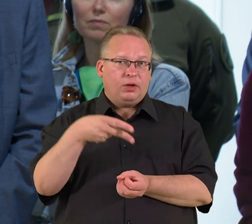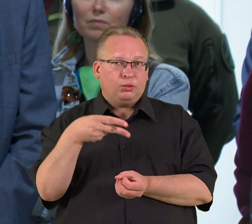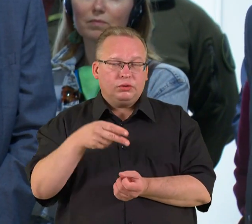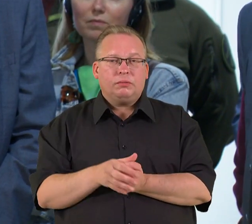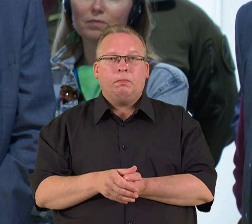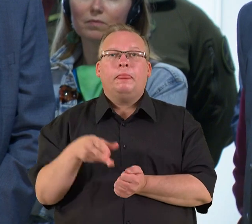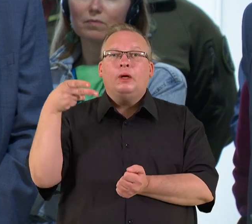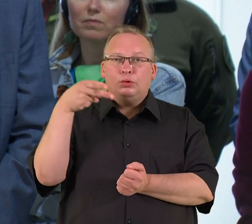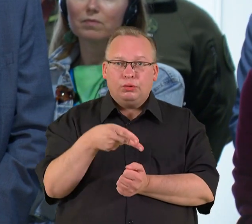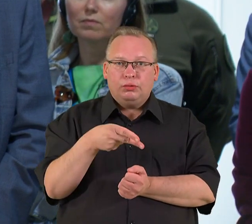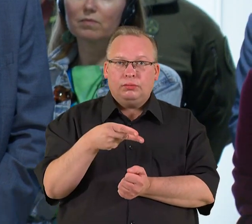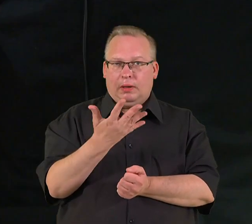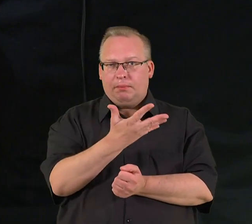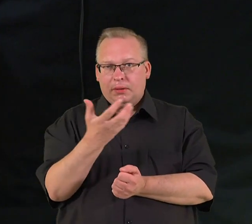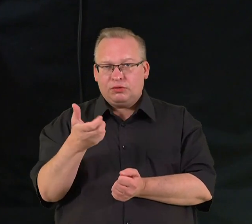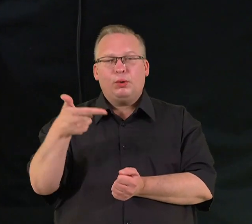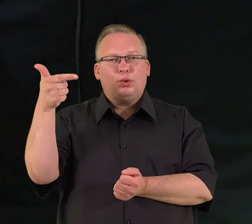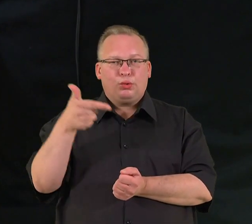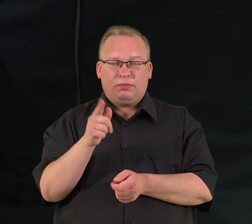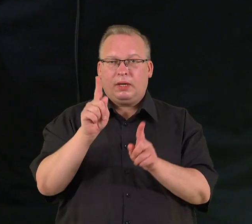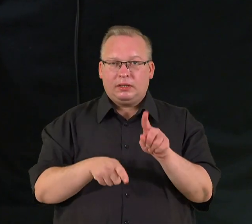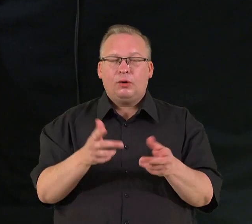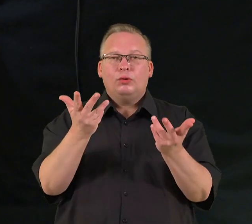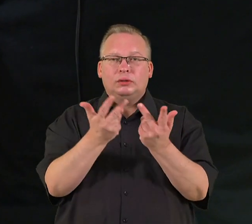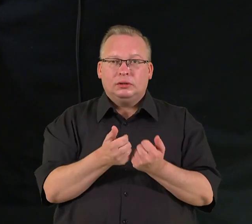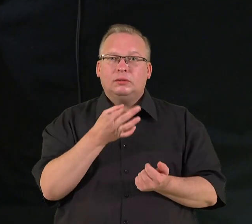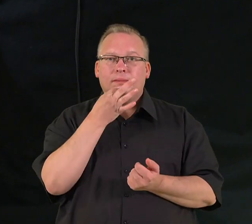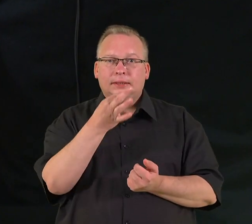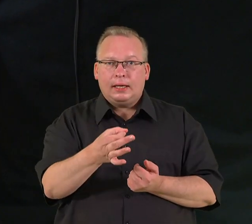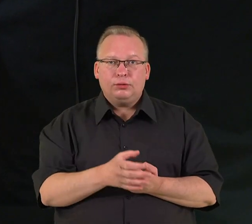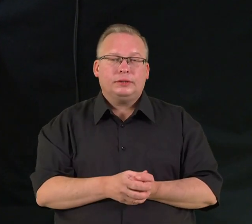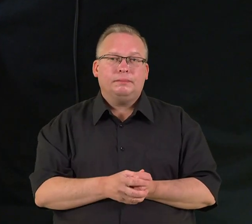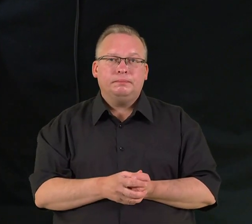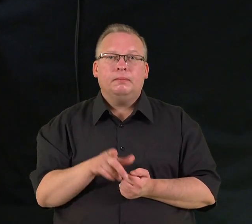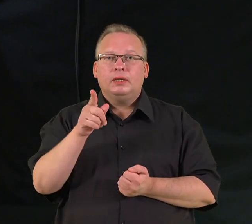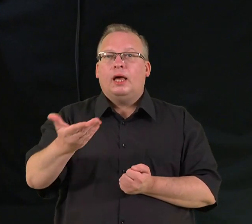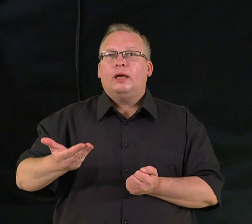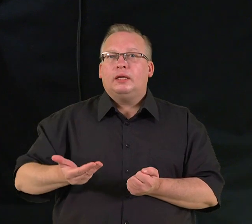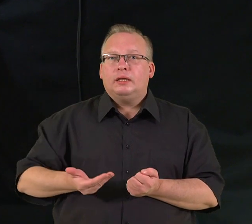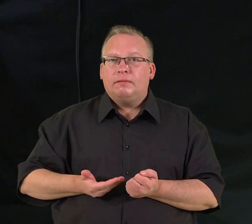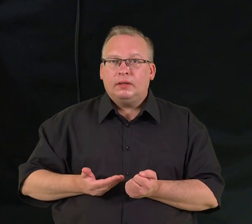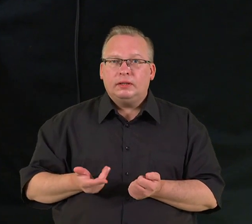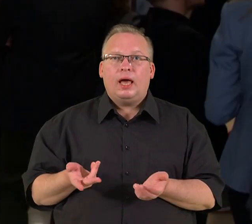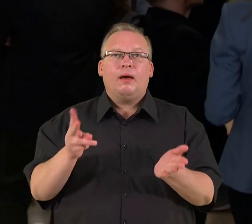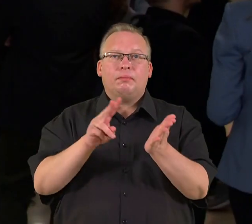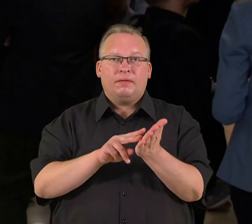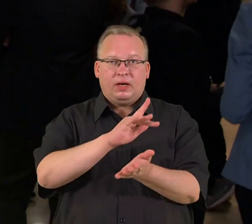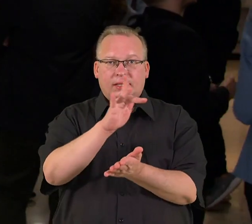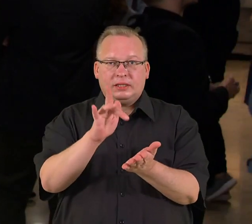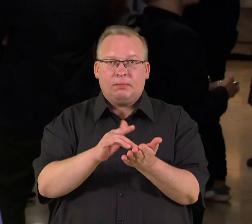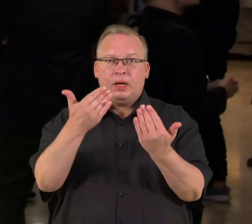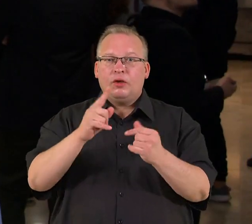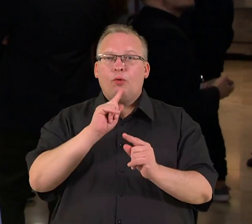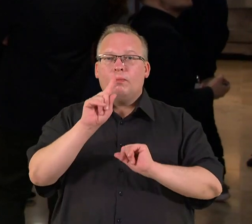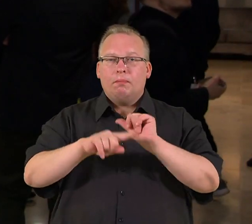2500 grubiais skaičiai simant. Na ir jie gyvena apgyvendinimo centruose, jau prie jo